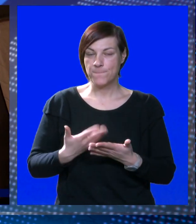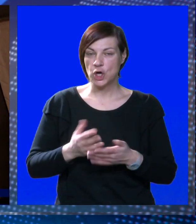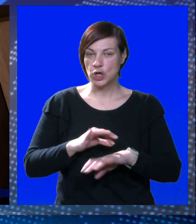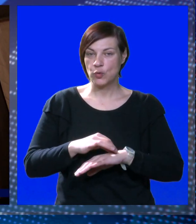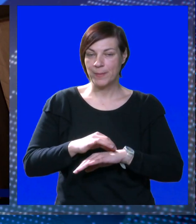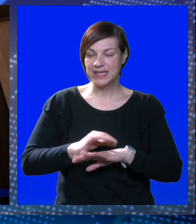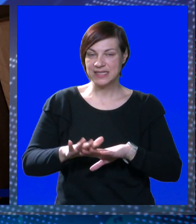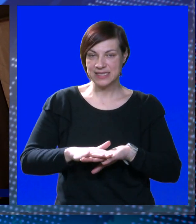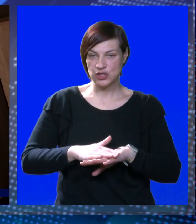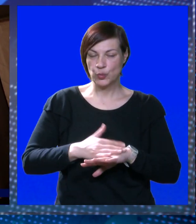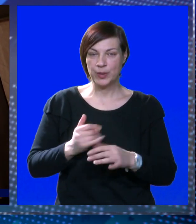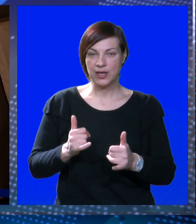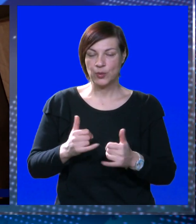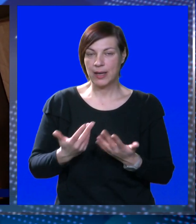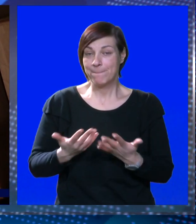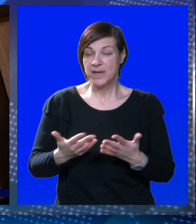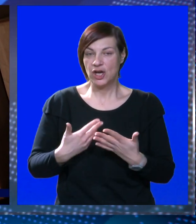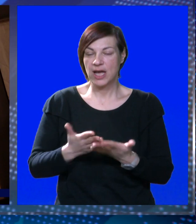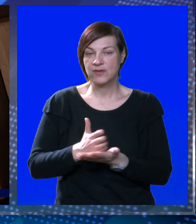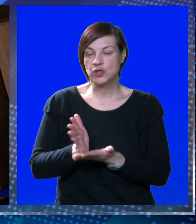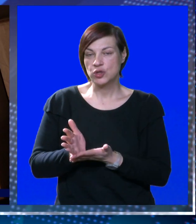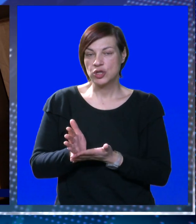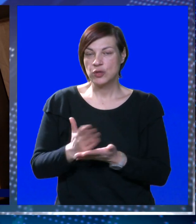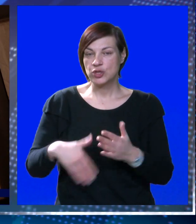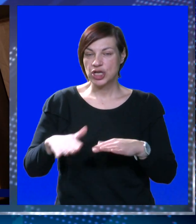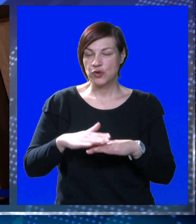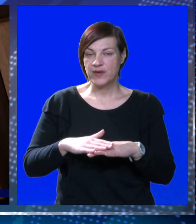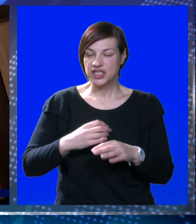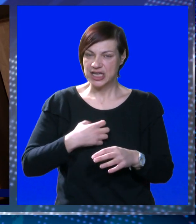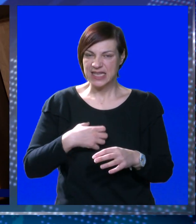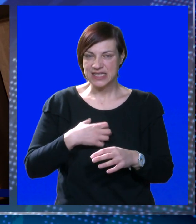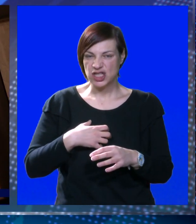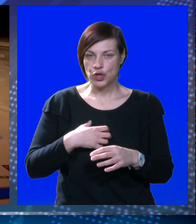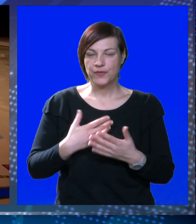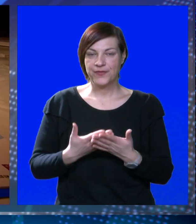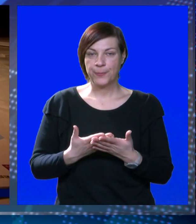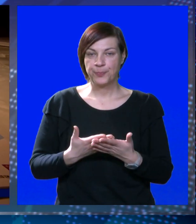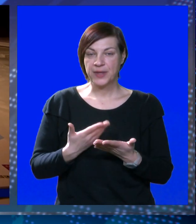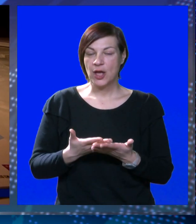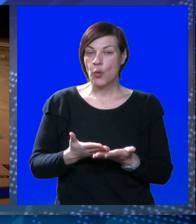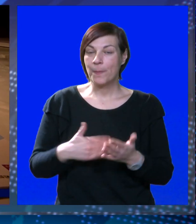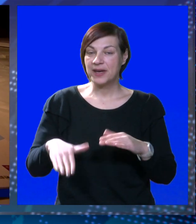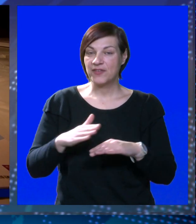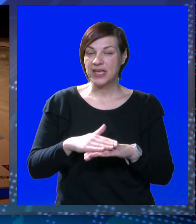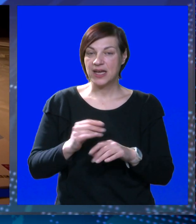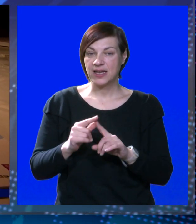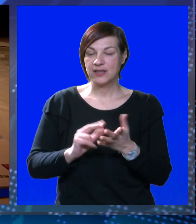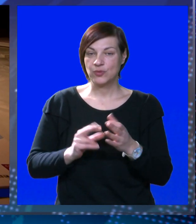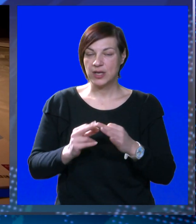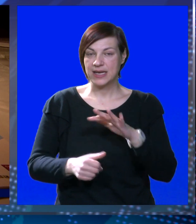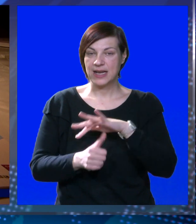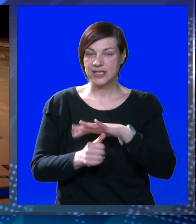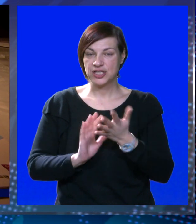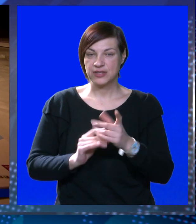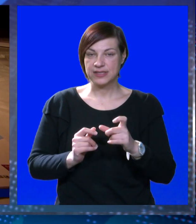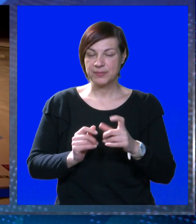medicinsku brigu ili bilo kakvu u slučaju nekakve veće katastrofe. A upravo je regionalna razvojna agencija